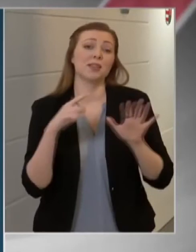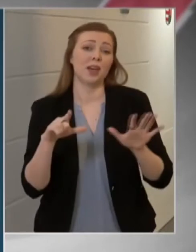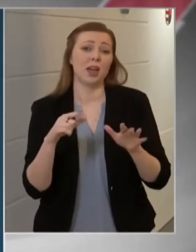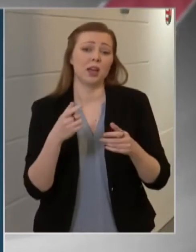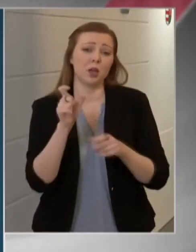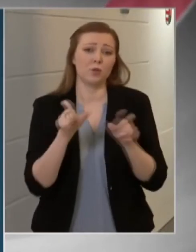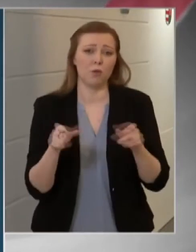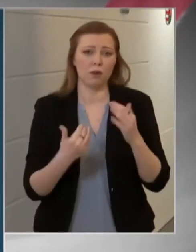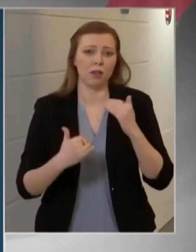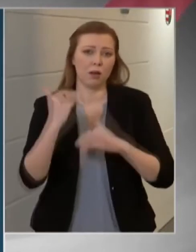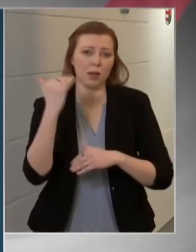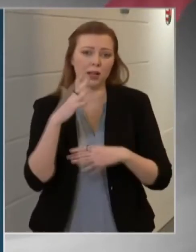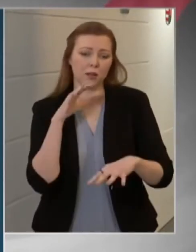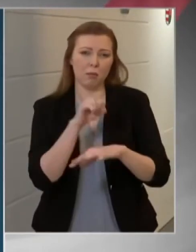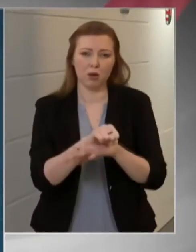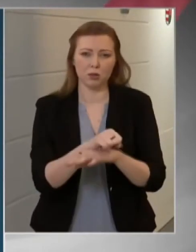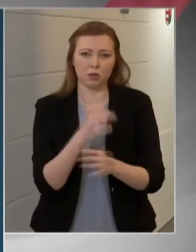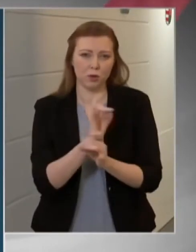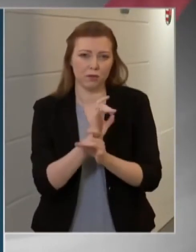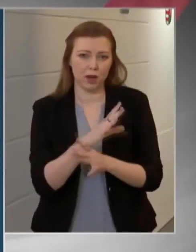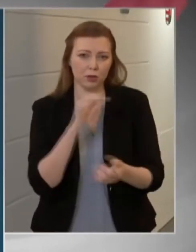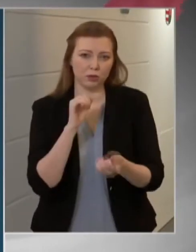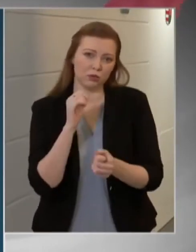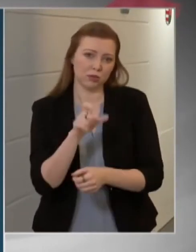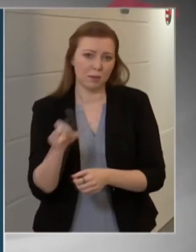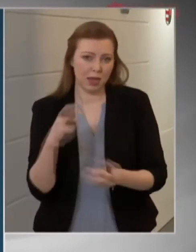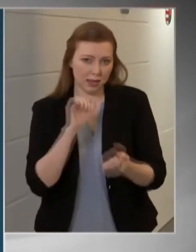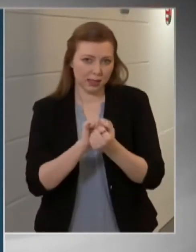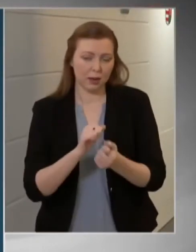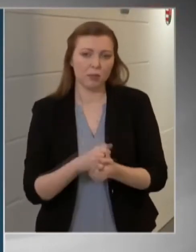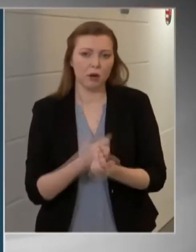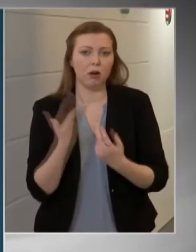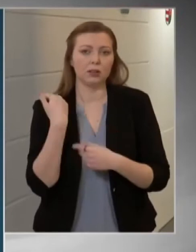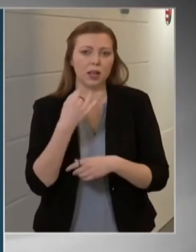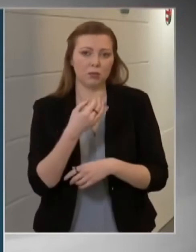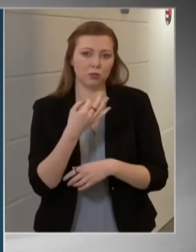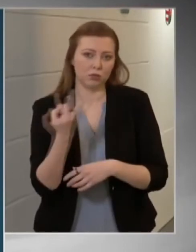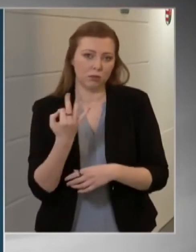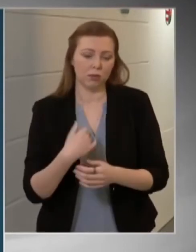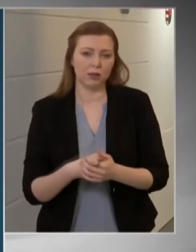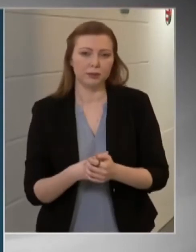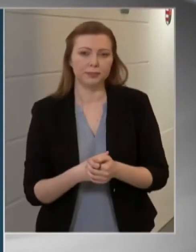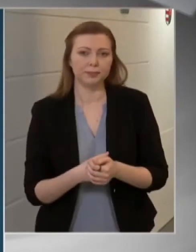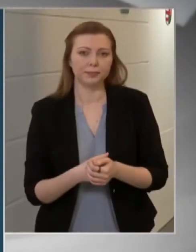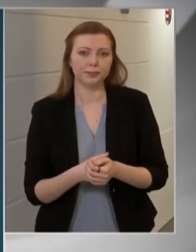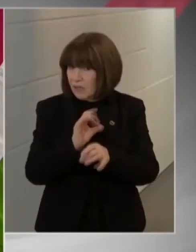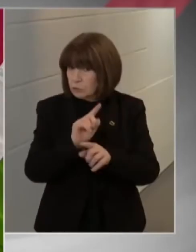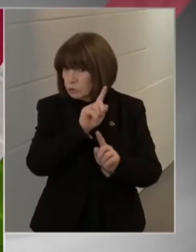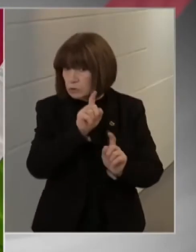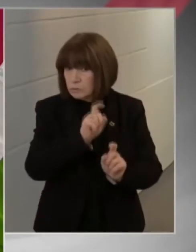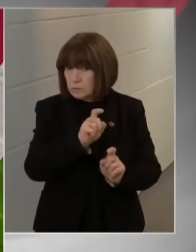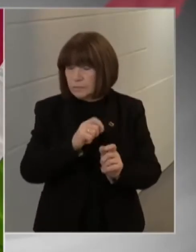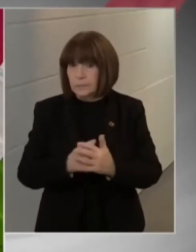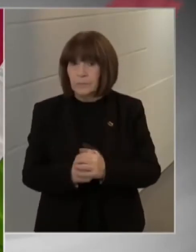vegyék fel az oltást. Az oltási terv szerint egyébként a második körben a szociális és idős otthonok